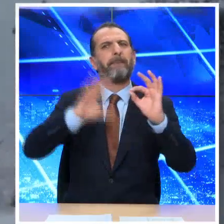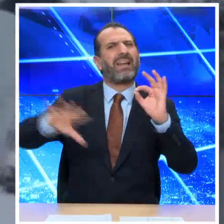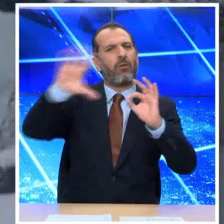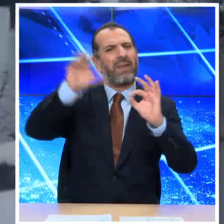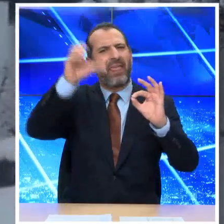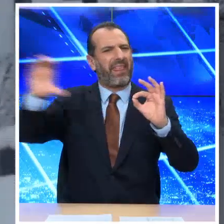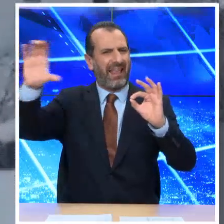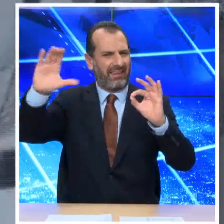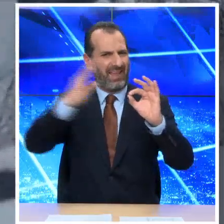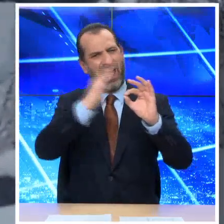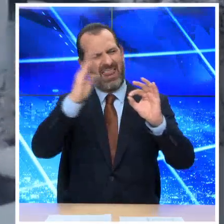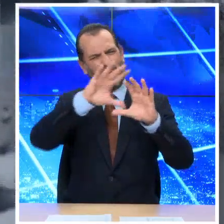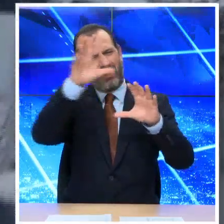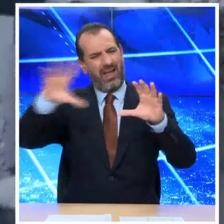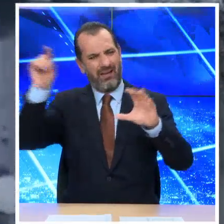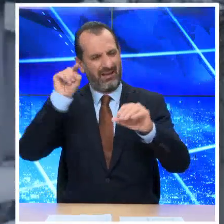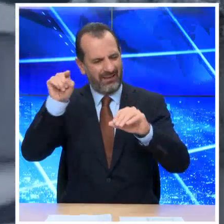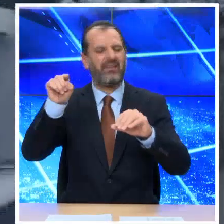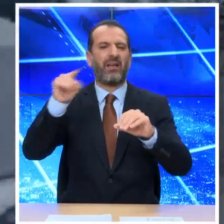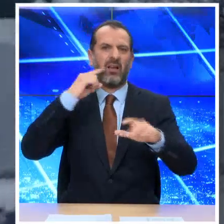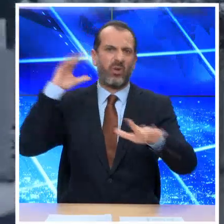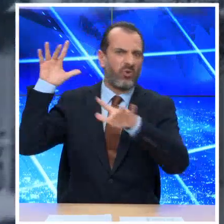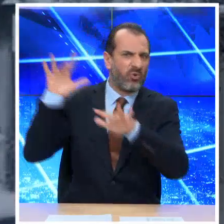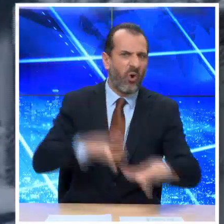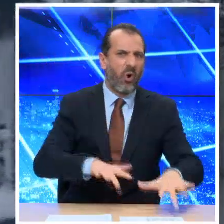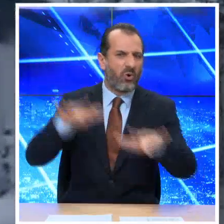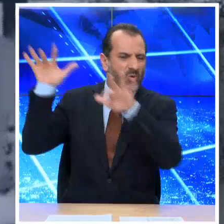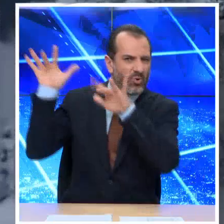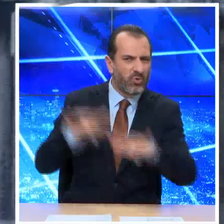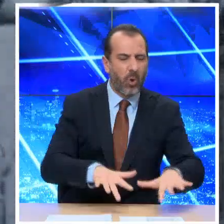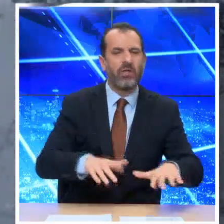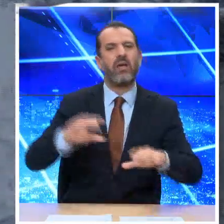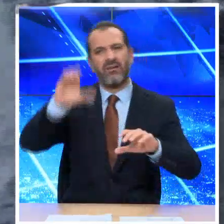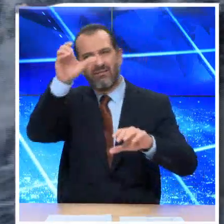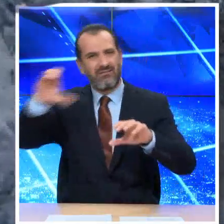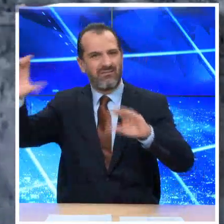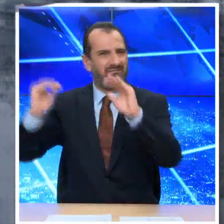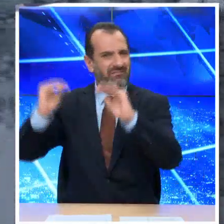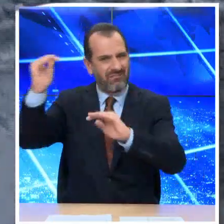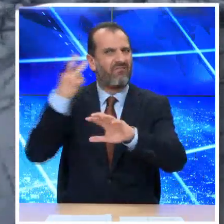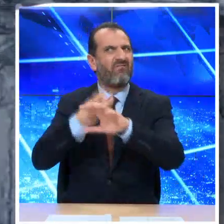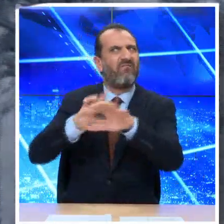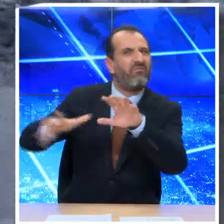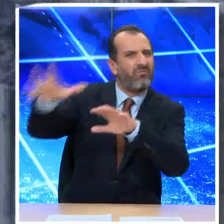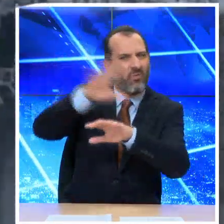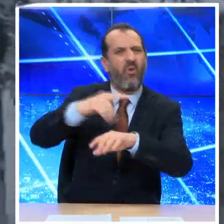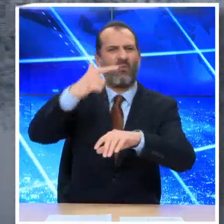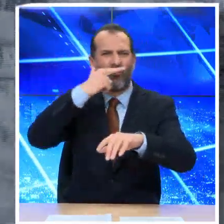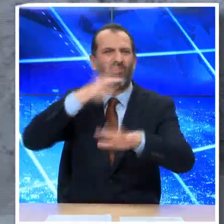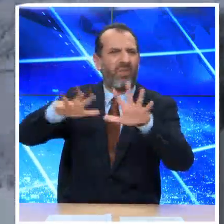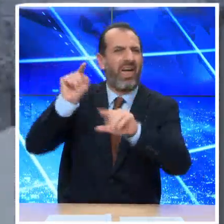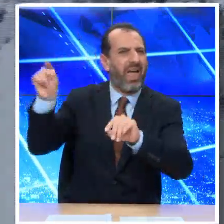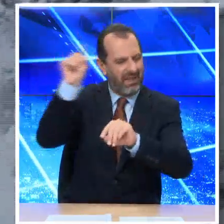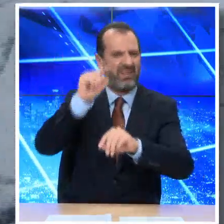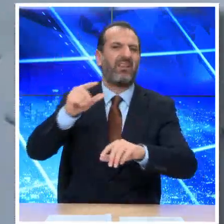τη Τράκη με πάρα πολύ χιόνι και στην περιοχή της Ροδόπης. Στα ορεινά δηλαδή αυτών των περιοχών. Τώρα κατά τα